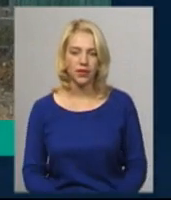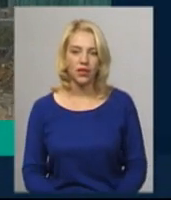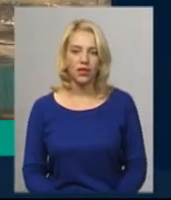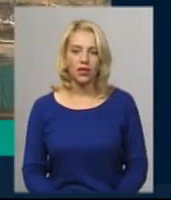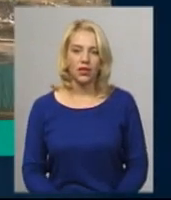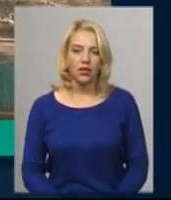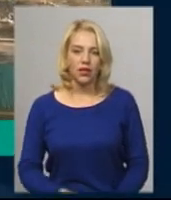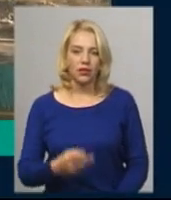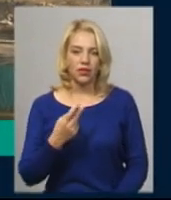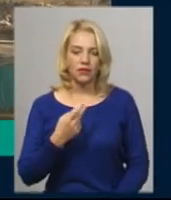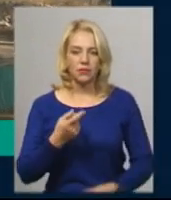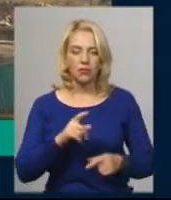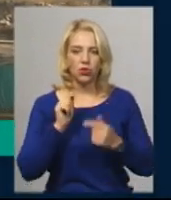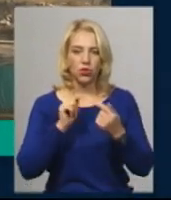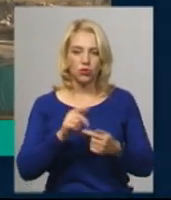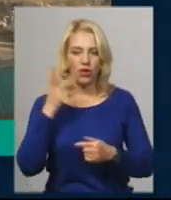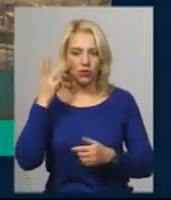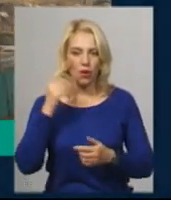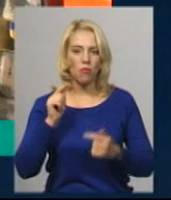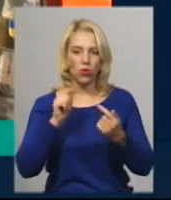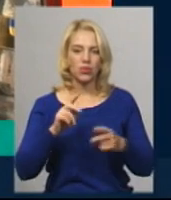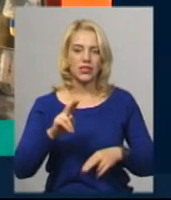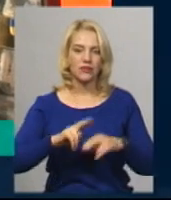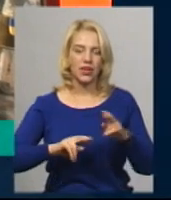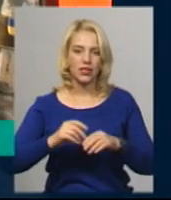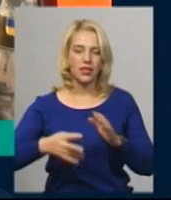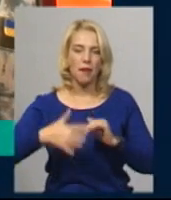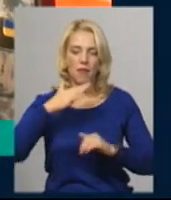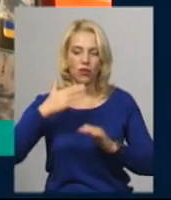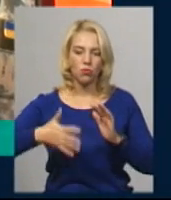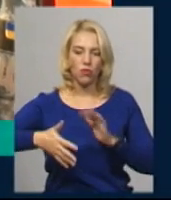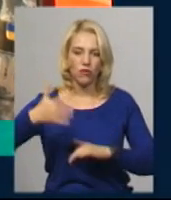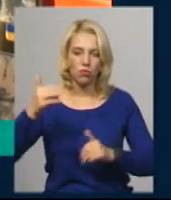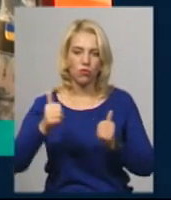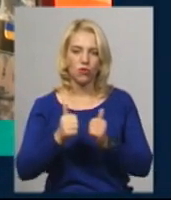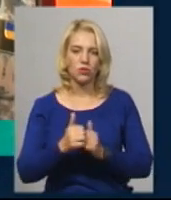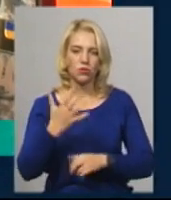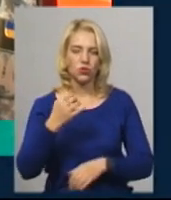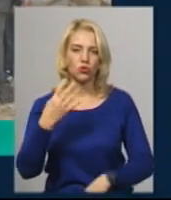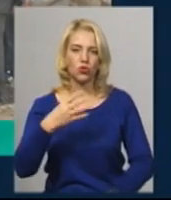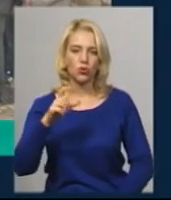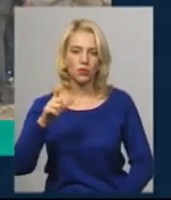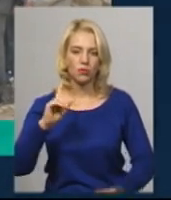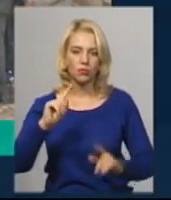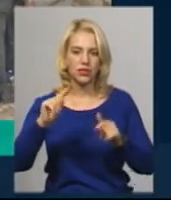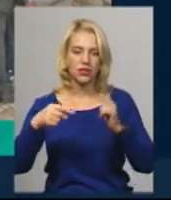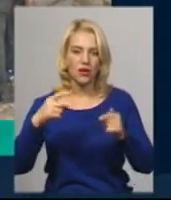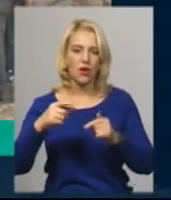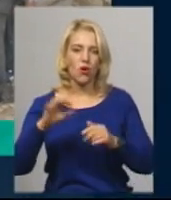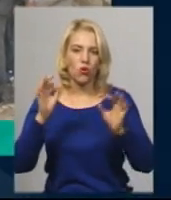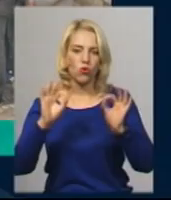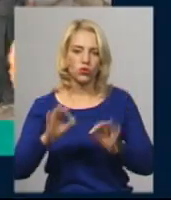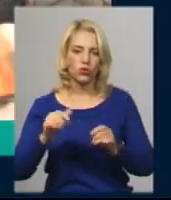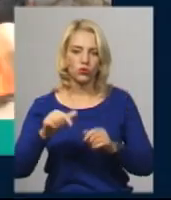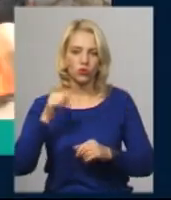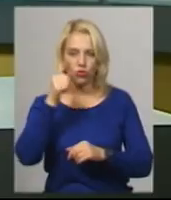Хмельницькому протестували проти зведення багатоповерхівки поруч. 590 громадян призвуть на строкову військову службу восени цього року на Хмельниччині.